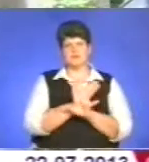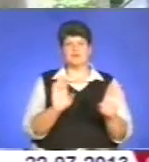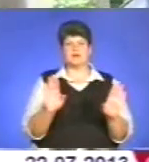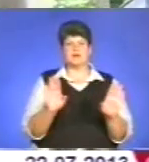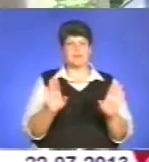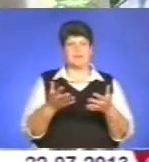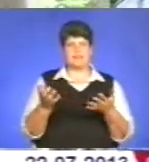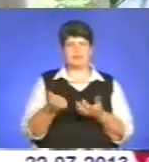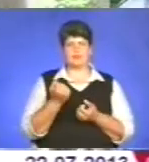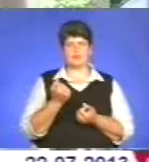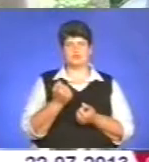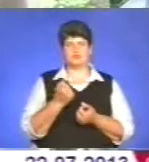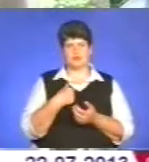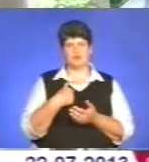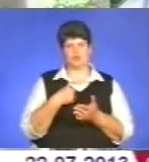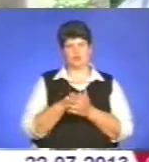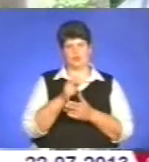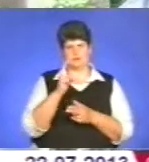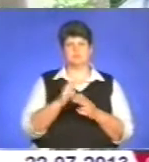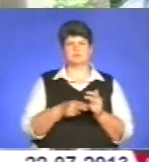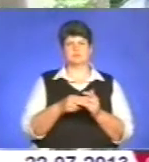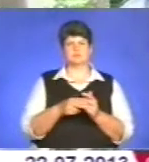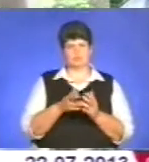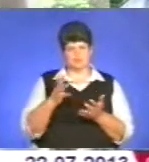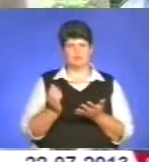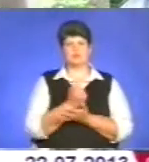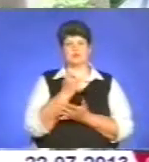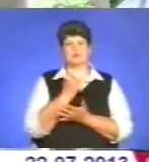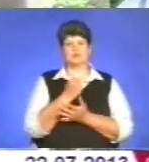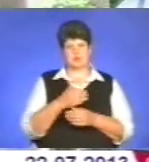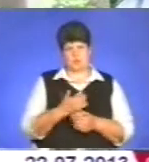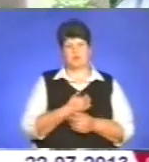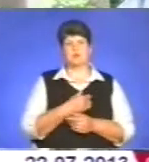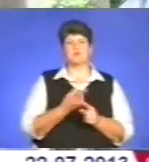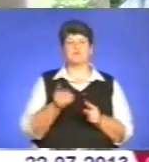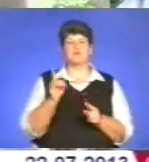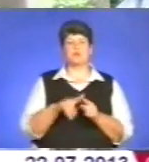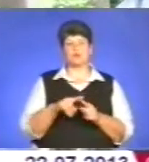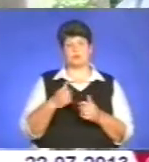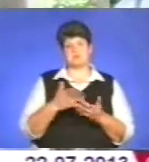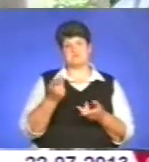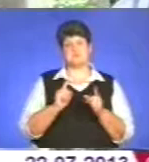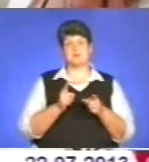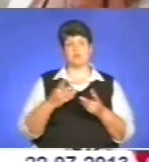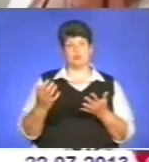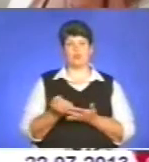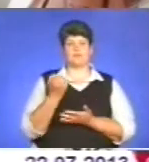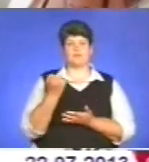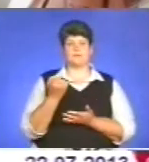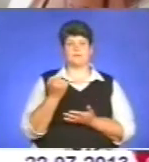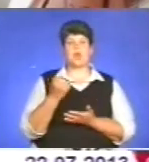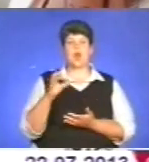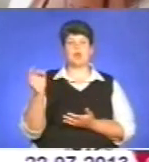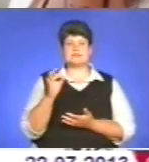мене не виходить. А я до останньої йшов, що воно в мене виходить. І от я прагнуто, і так в мене дійсно виходить. В